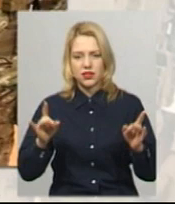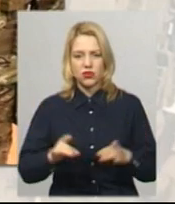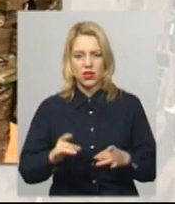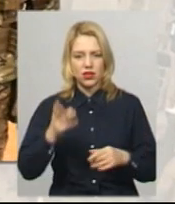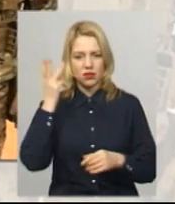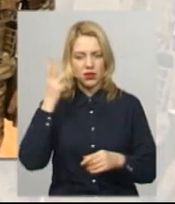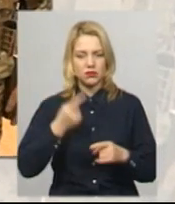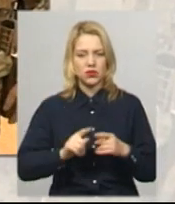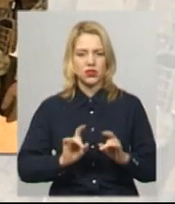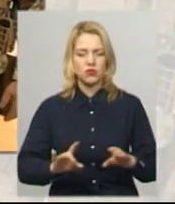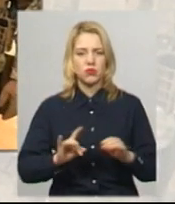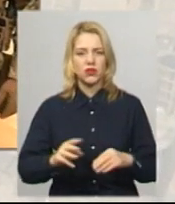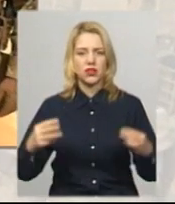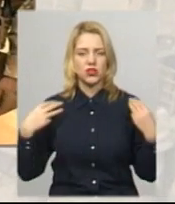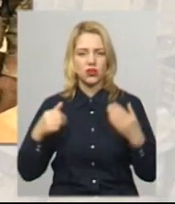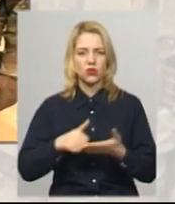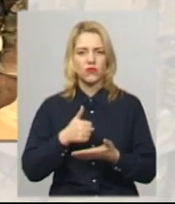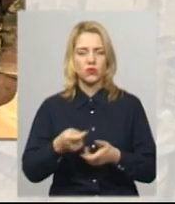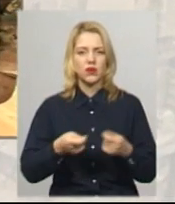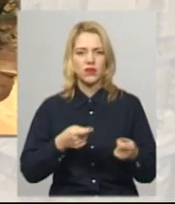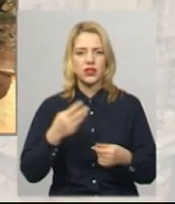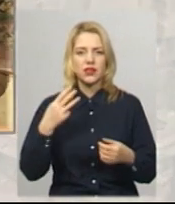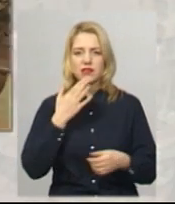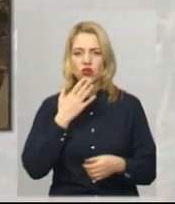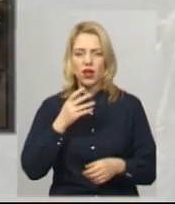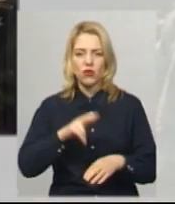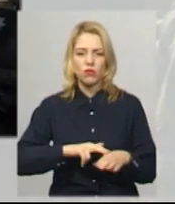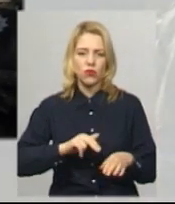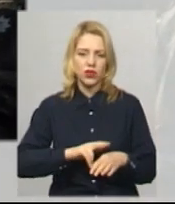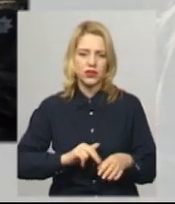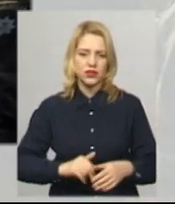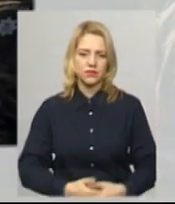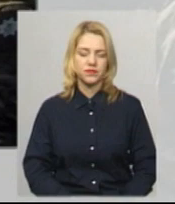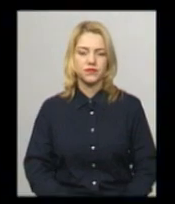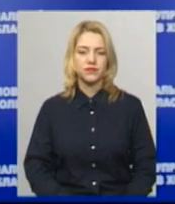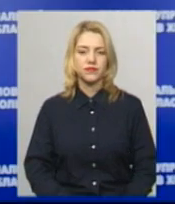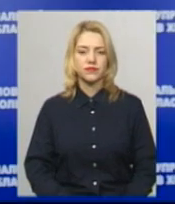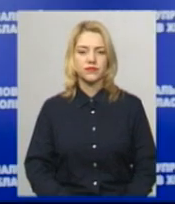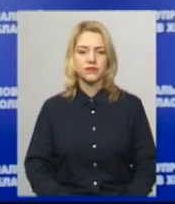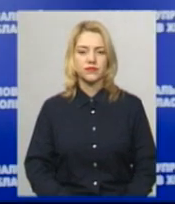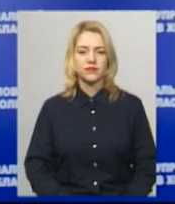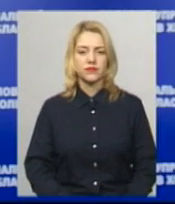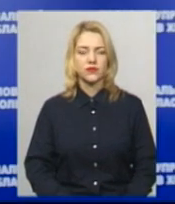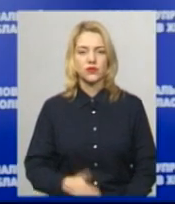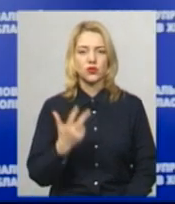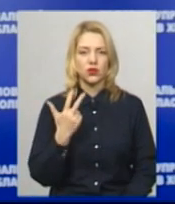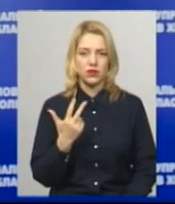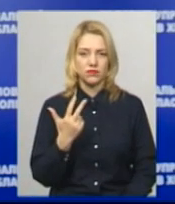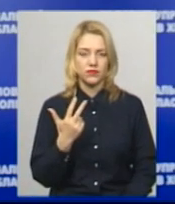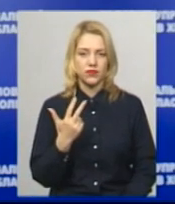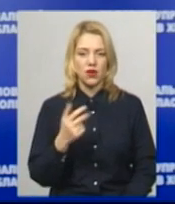Про це розповідає начальник головного управління Нацполіції у Хмельницькій області Анатолій Щадило. Троє